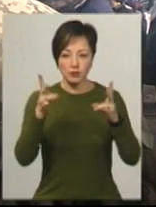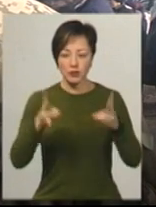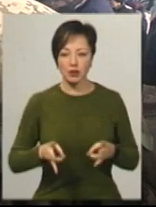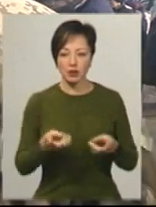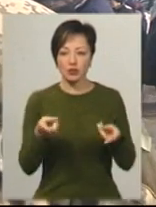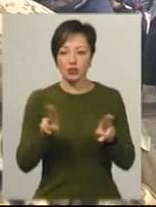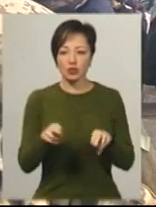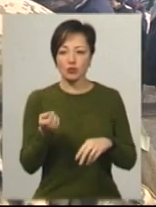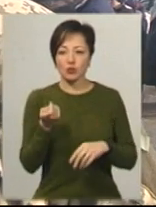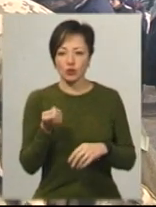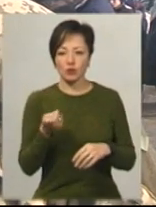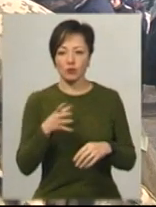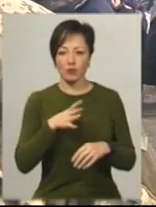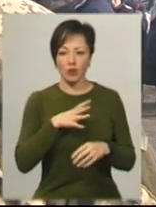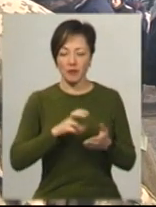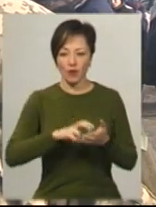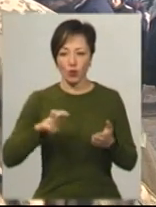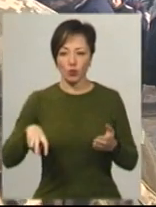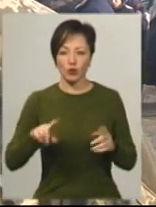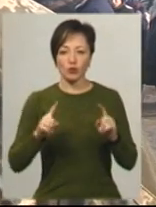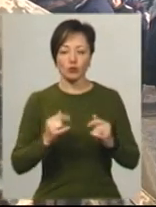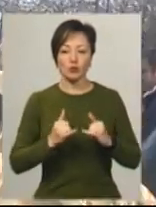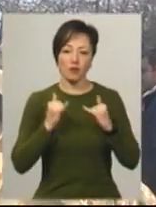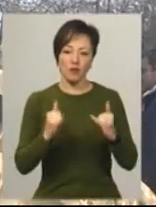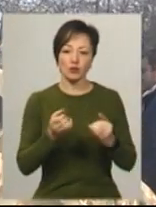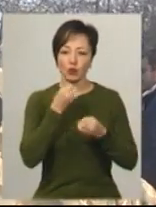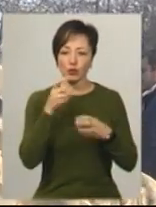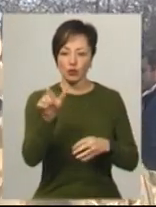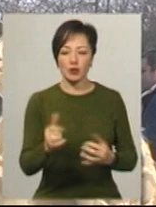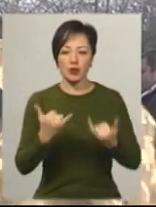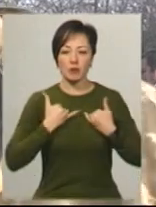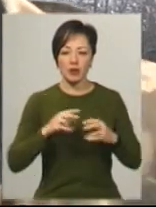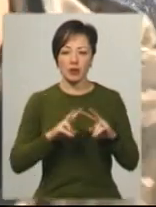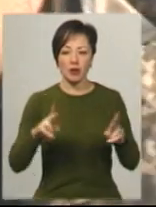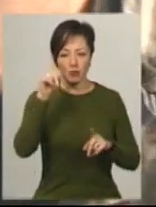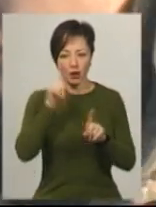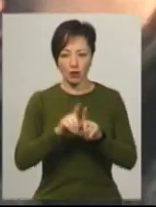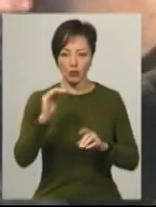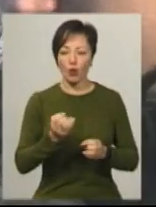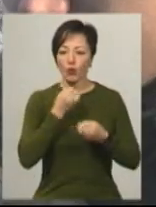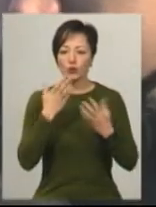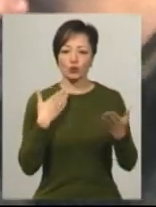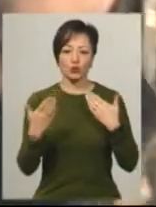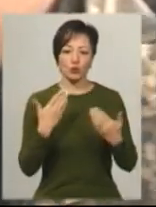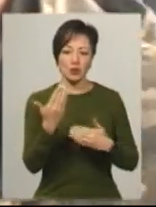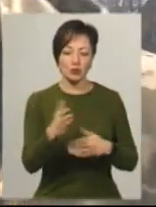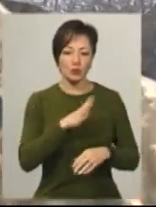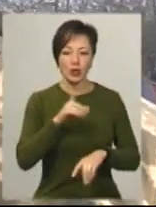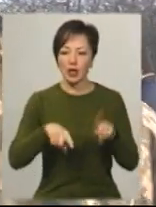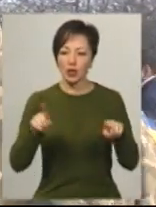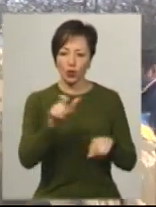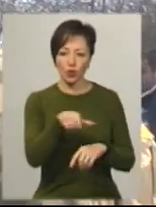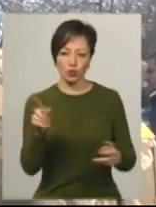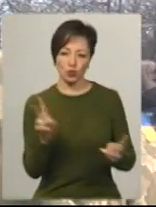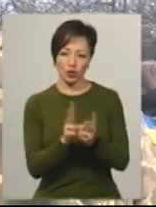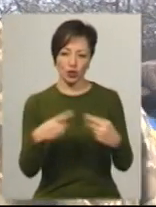Нам залишалося трошки, і ми б були б виходили. Дуже поважний і хороший людина. Він для мене як брат болотший. Хороші стосунки з ним були. Рідкі такі люди насправді